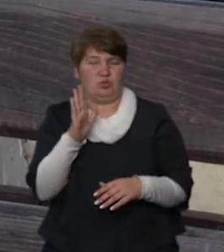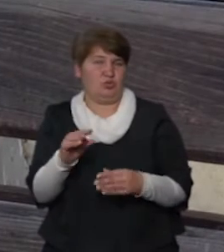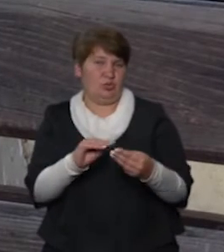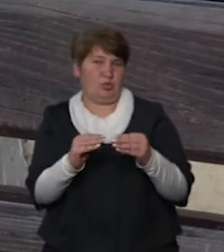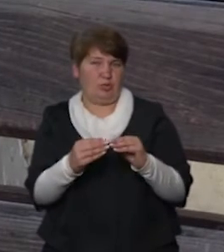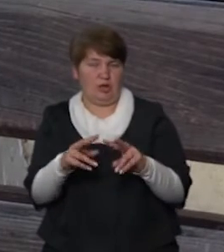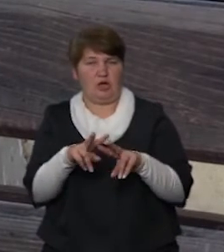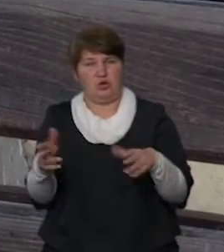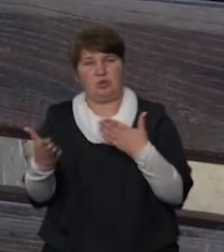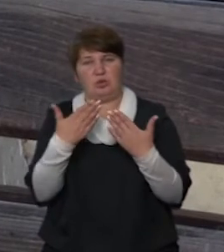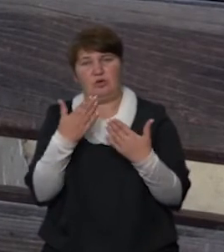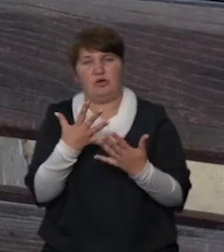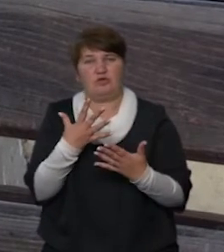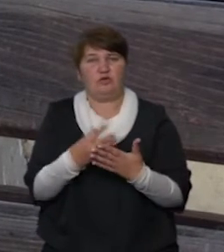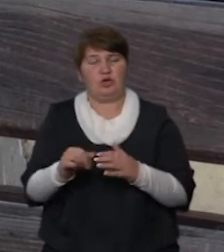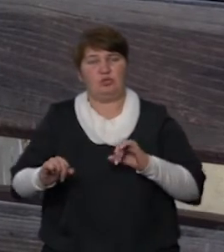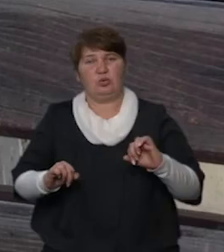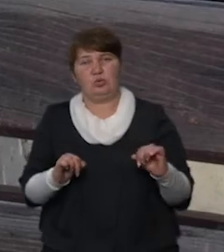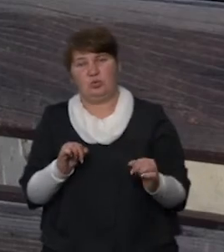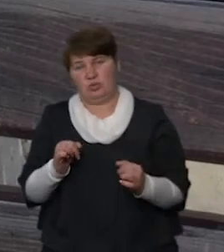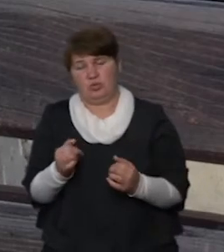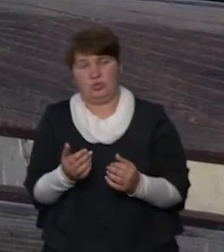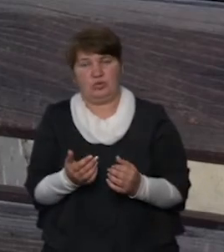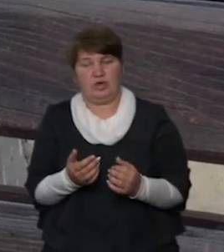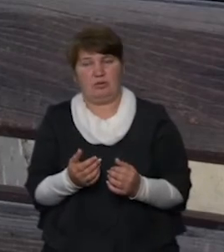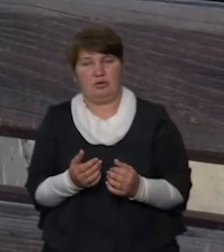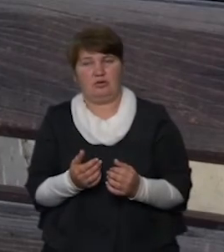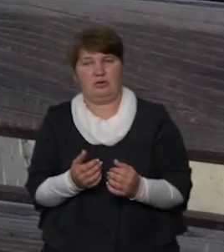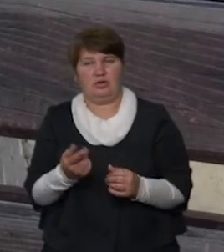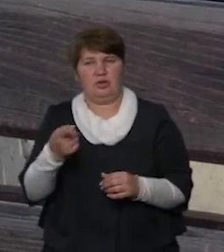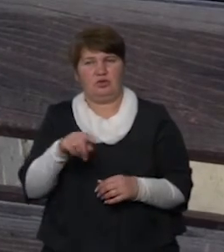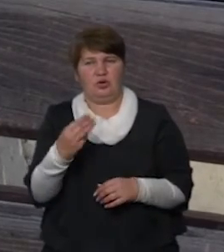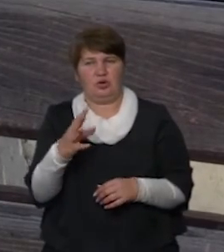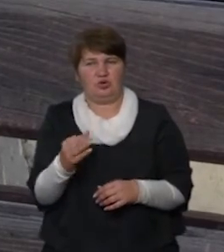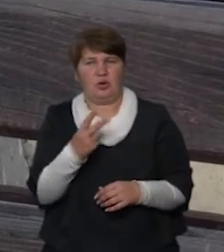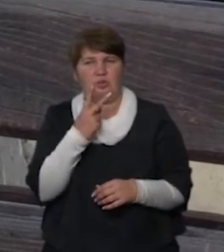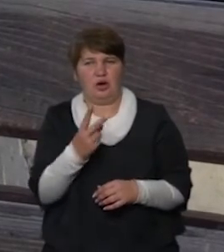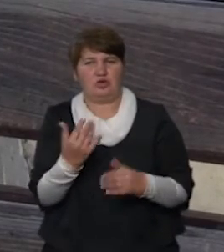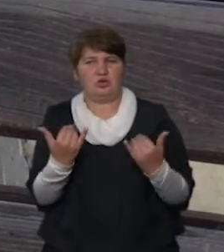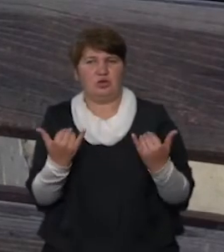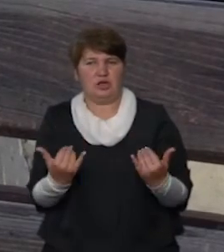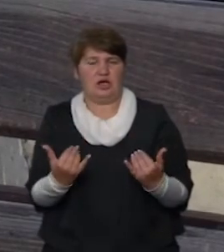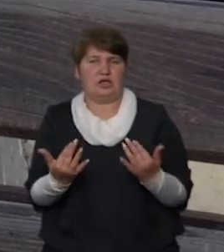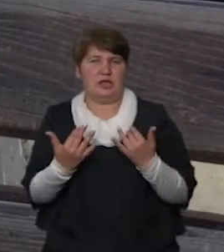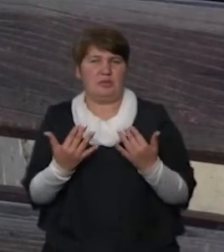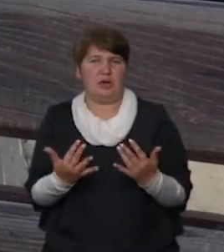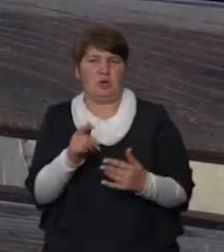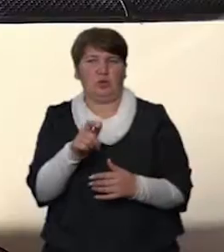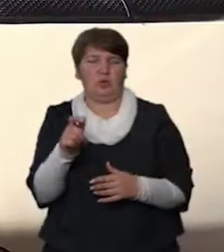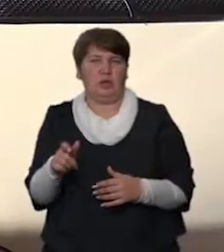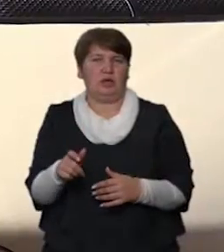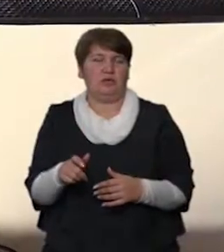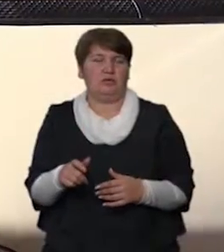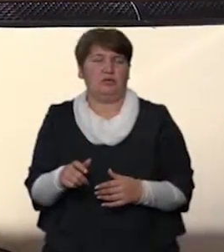теж спілкувався зі своїми, то ніяких проблем не було. Те, що набирають людей, і не можна стоять їх брати.